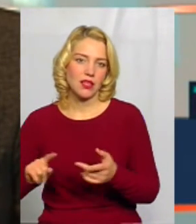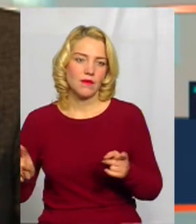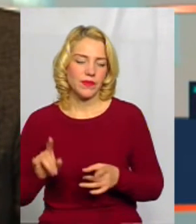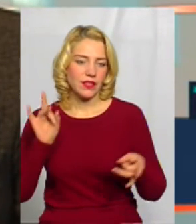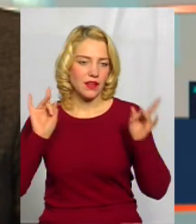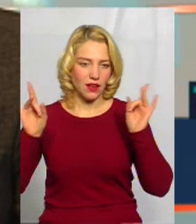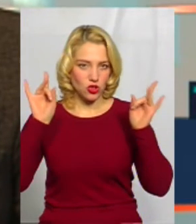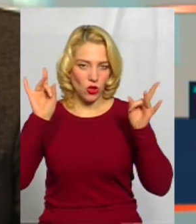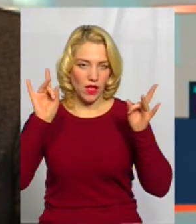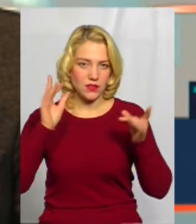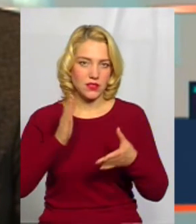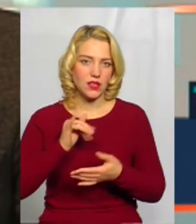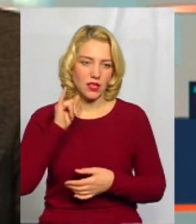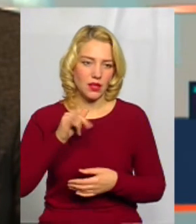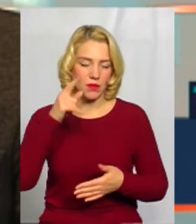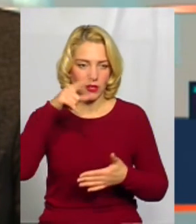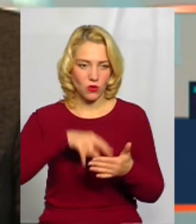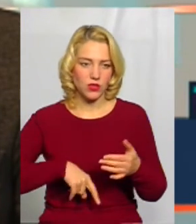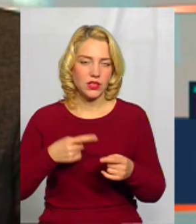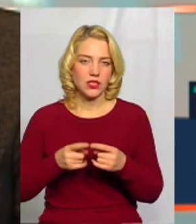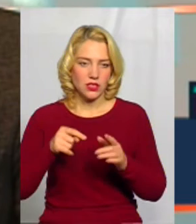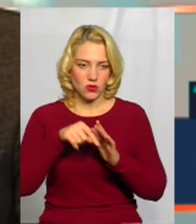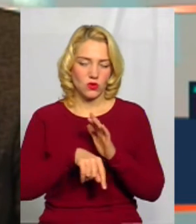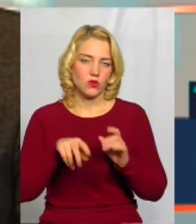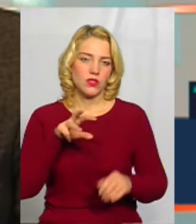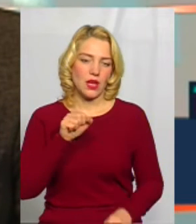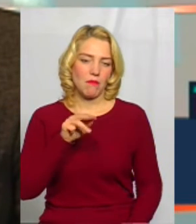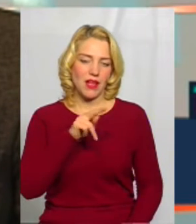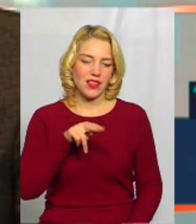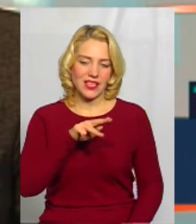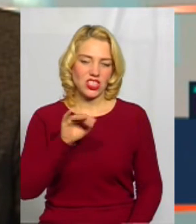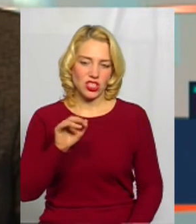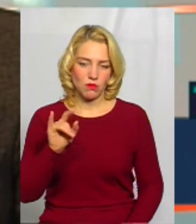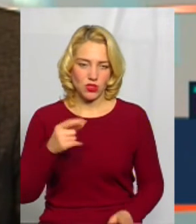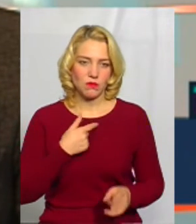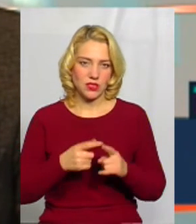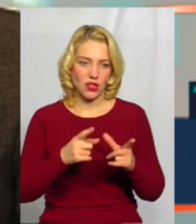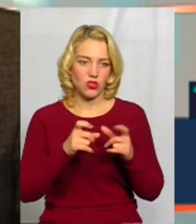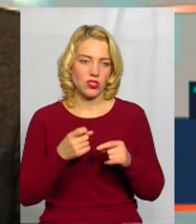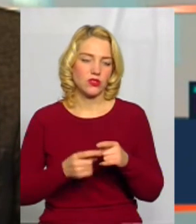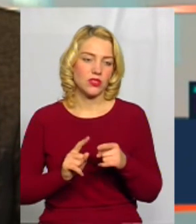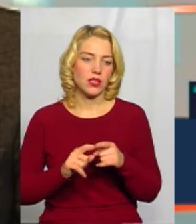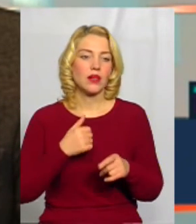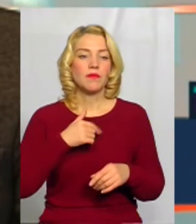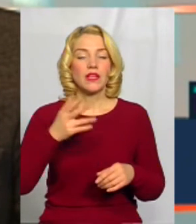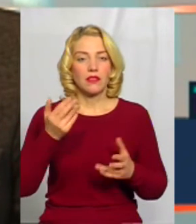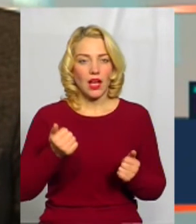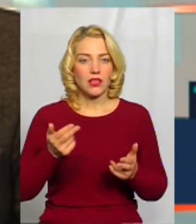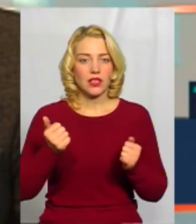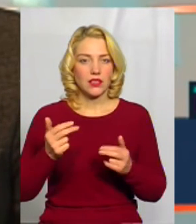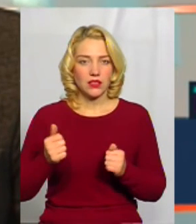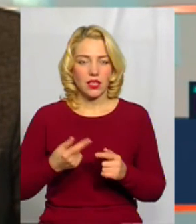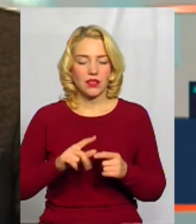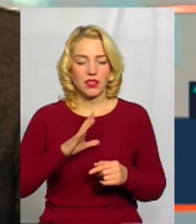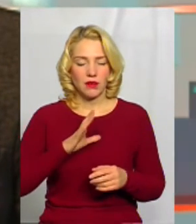резонансні, дійсно, переконуємо. І це стосується імечі, боже, ви долучалися до цих процесів. Так, у нас було кілька таких дуже